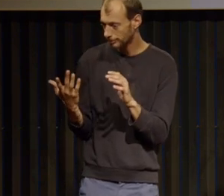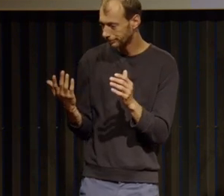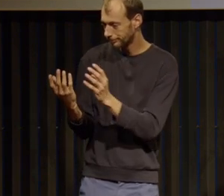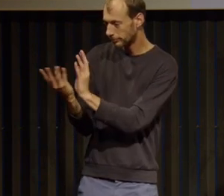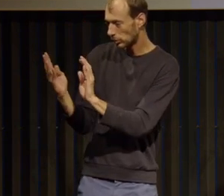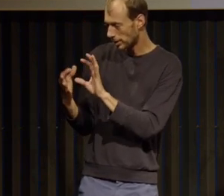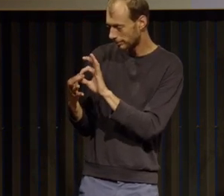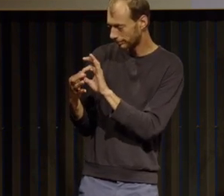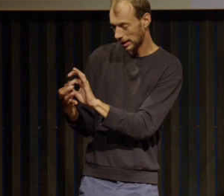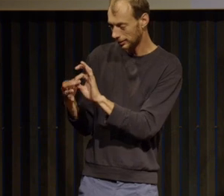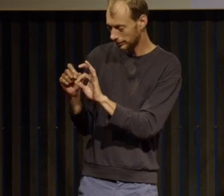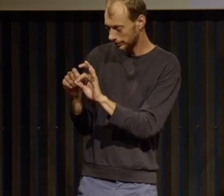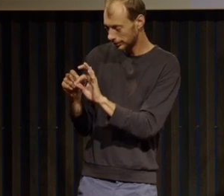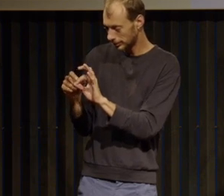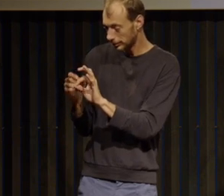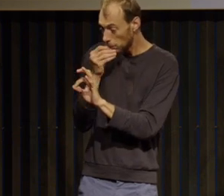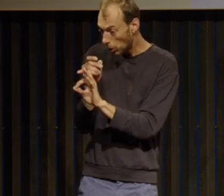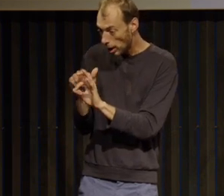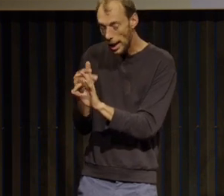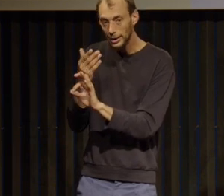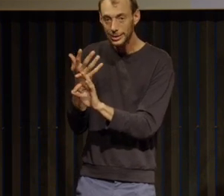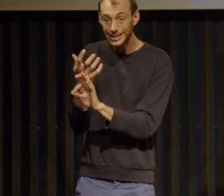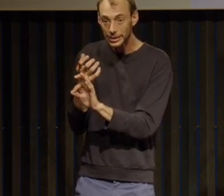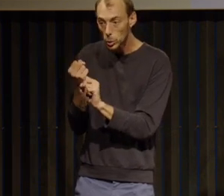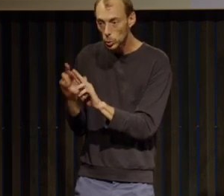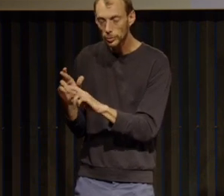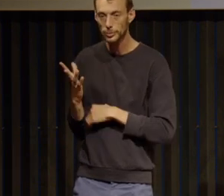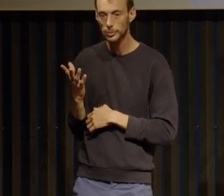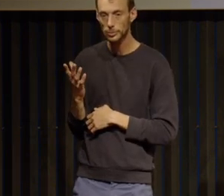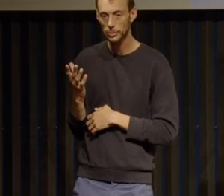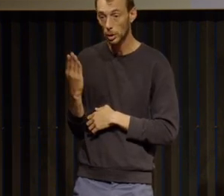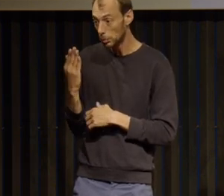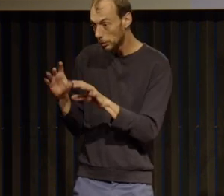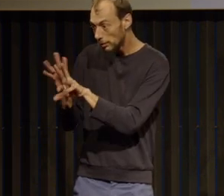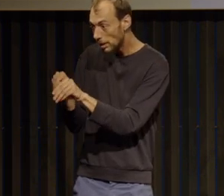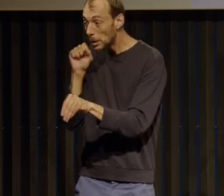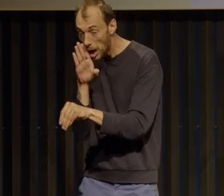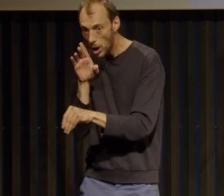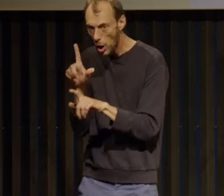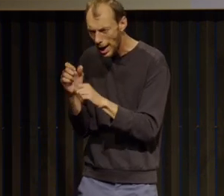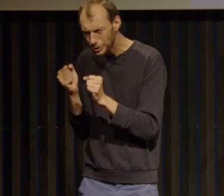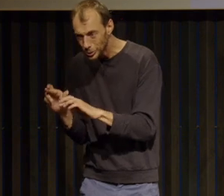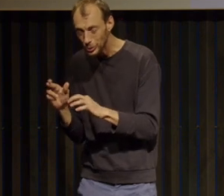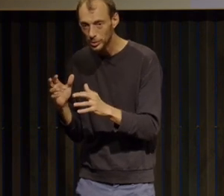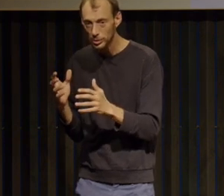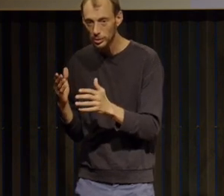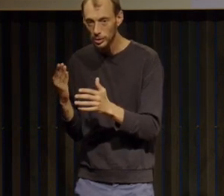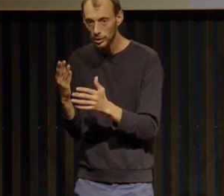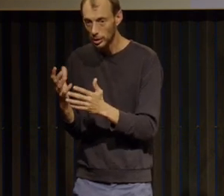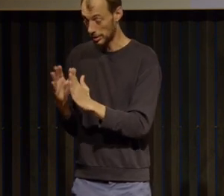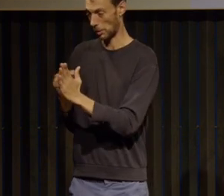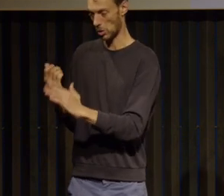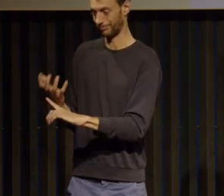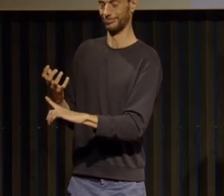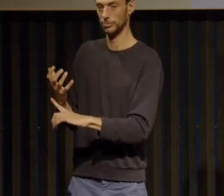s'assurer que les parents que la famille est bien présente en fait et donc il y a vraiment ce besoin là de pouvoir compter sur les